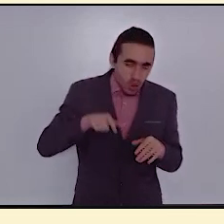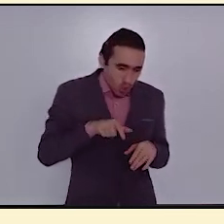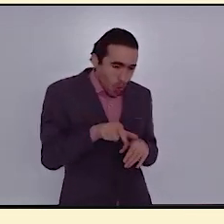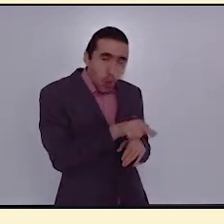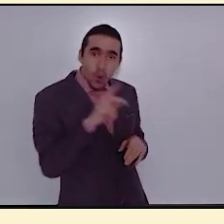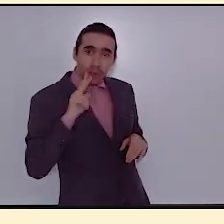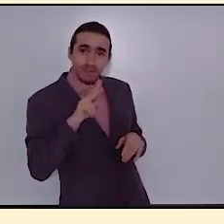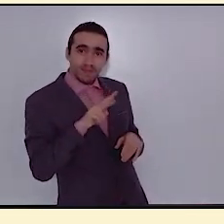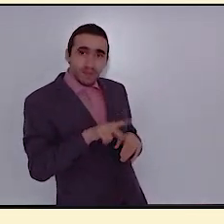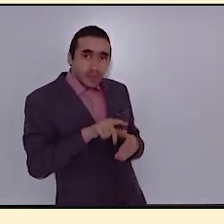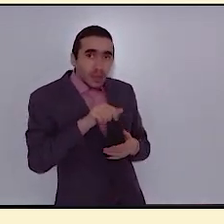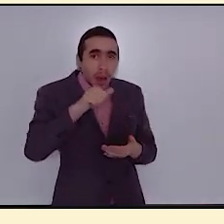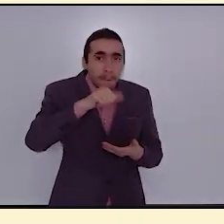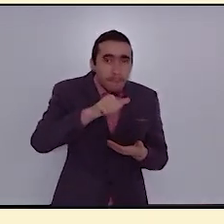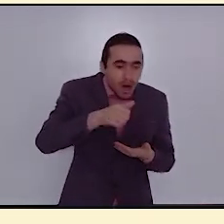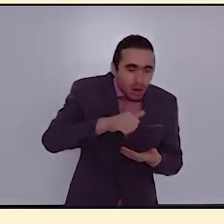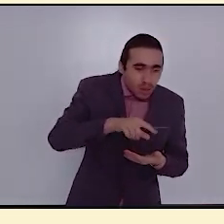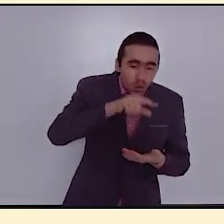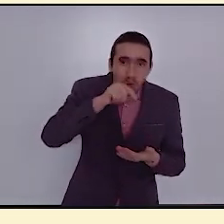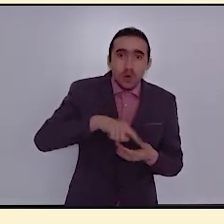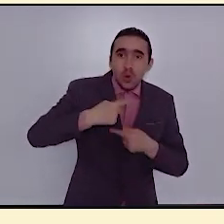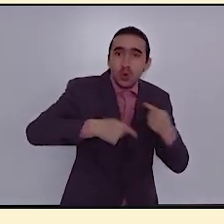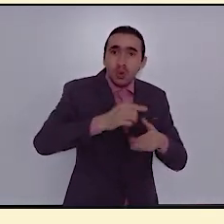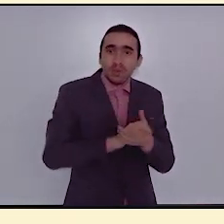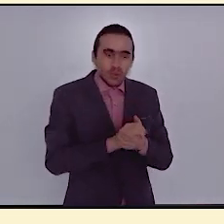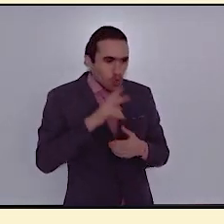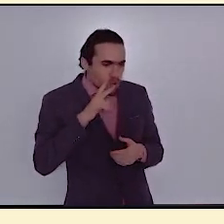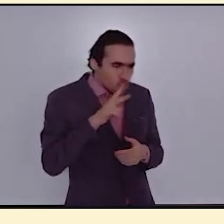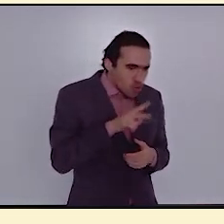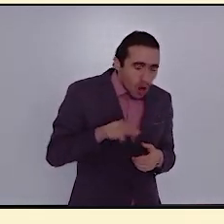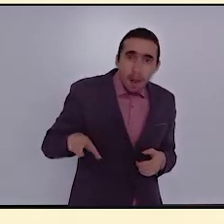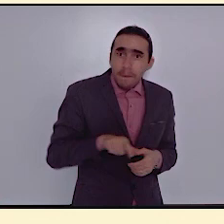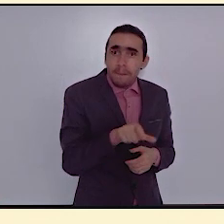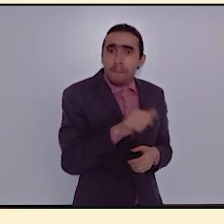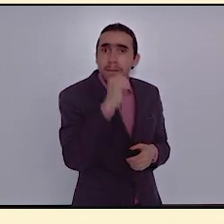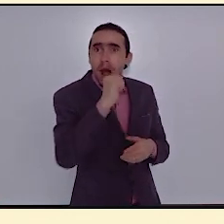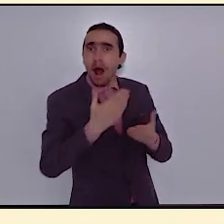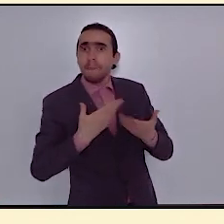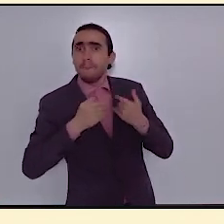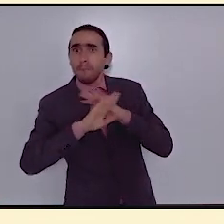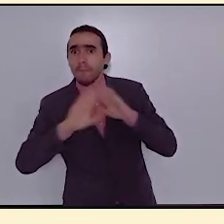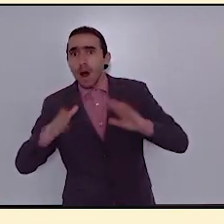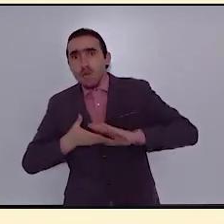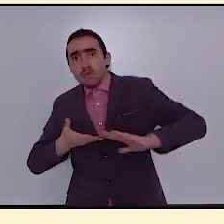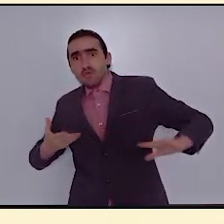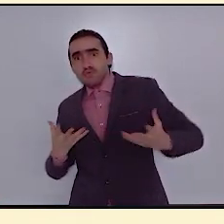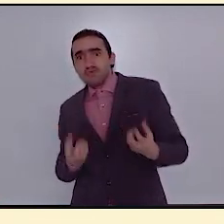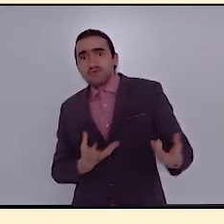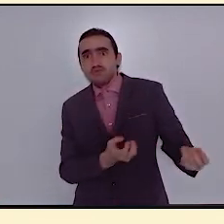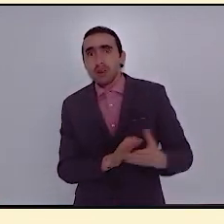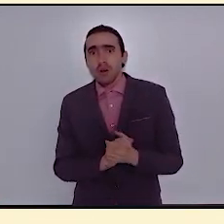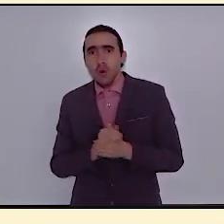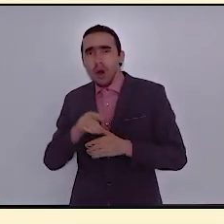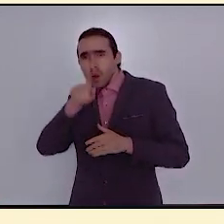فوجد ماء النهر قد جف من شدة الحرارة طار الغراب مسافات طويلة